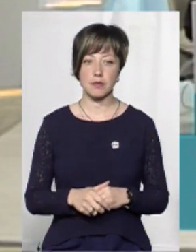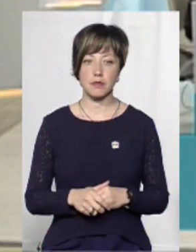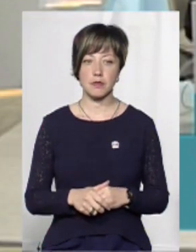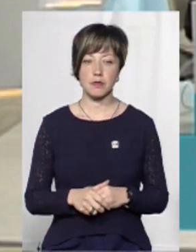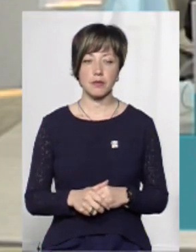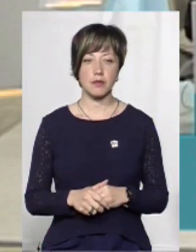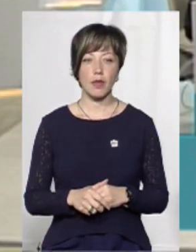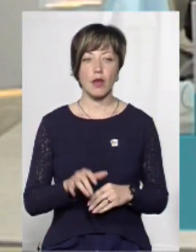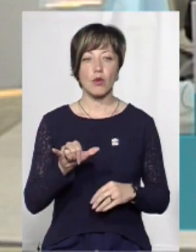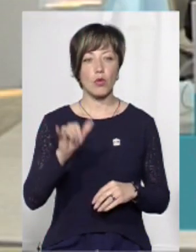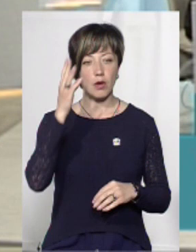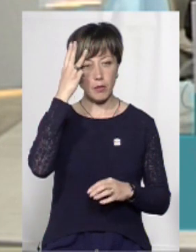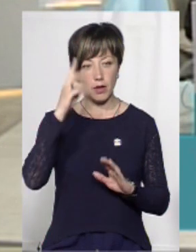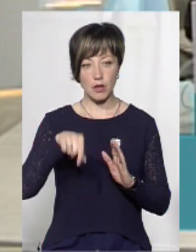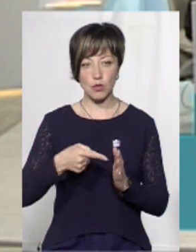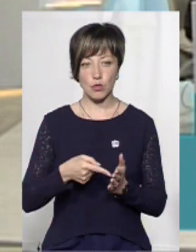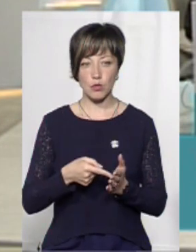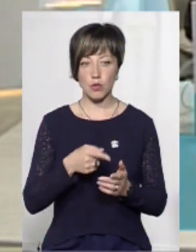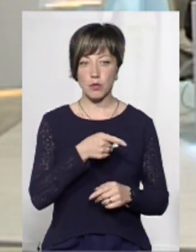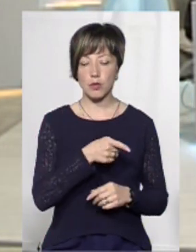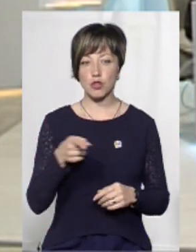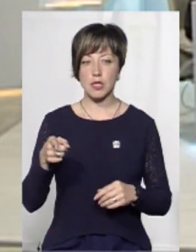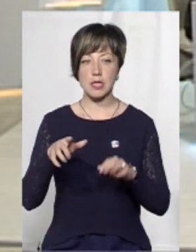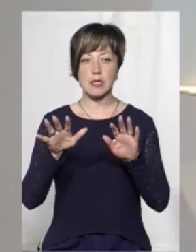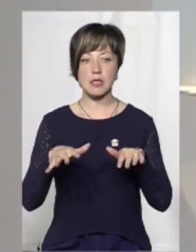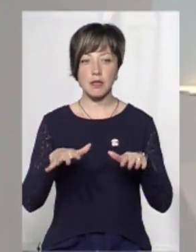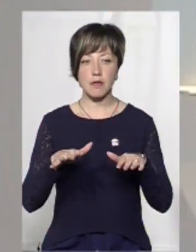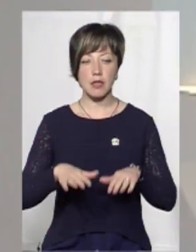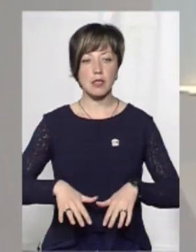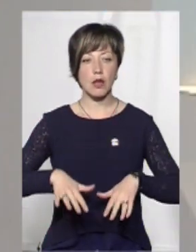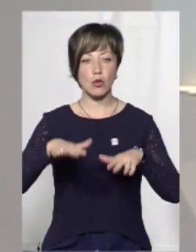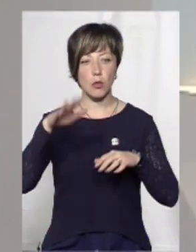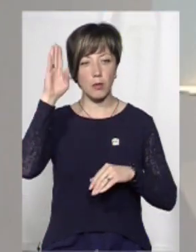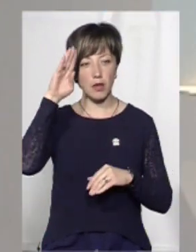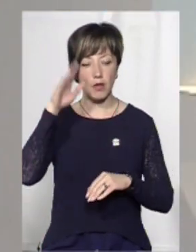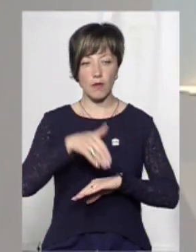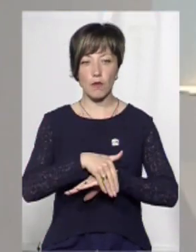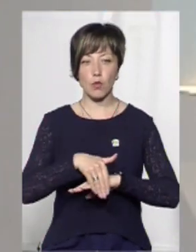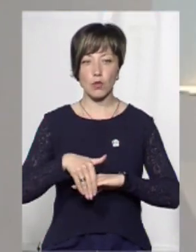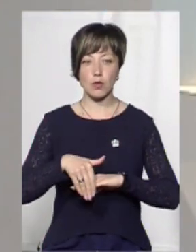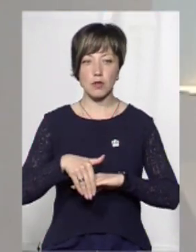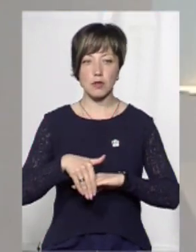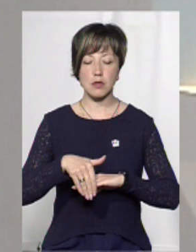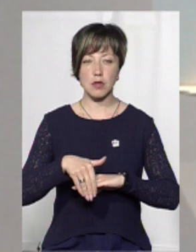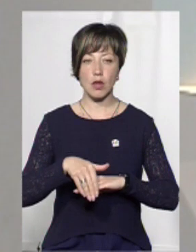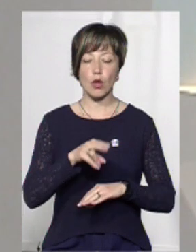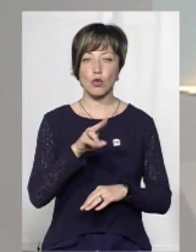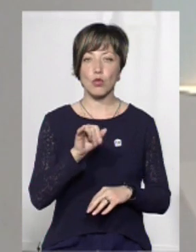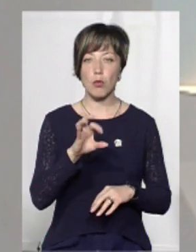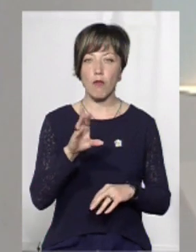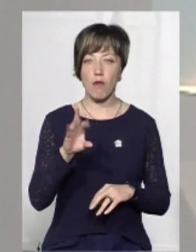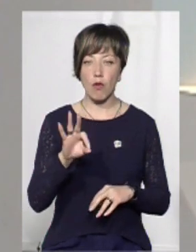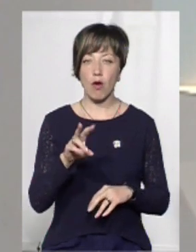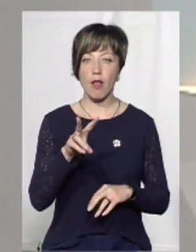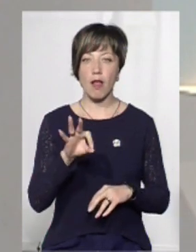У Хмельницькому під час злив затопило вулиці Удубово,